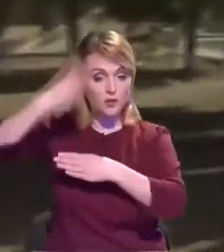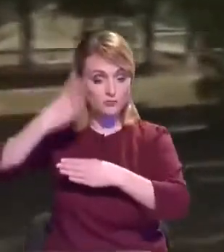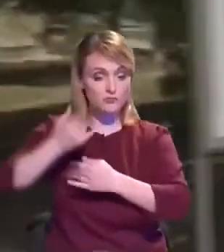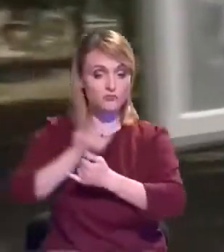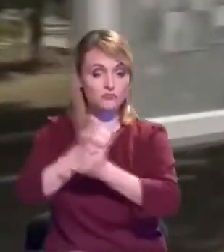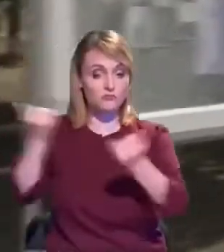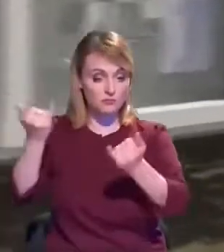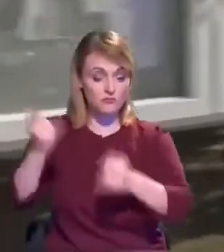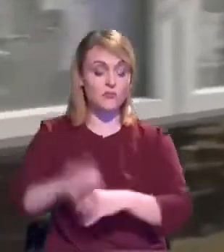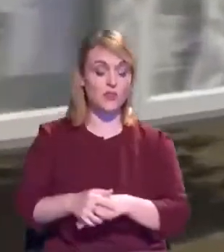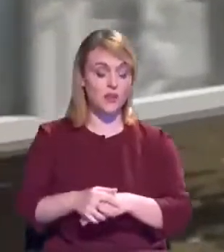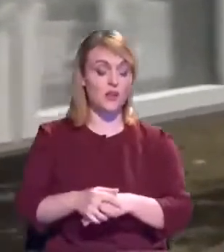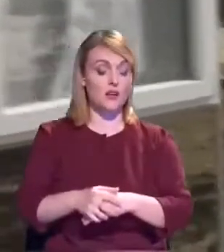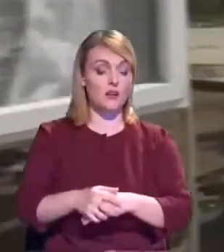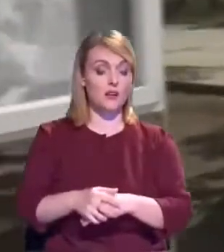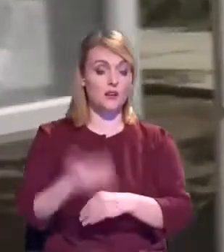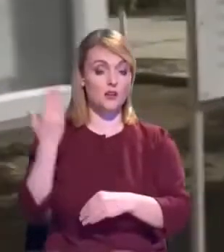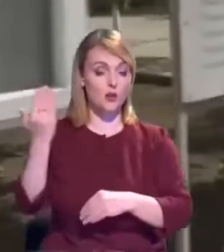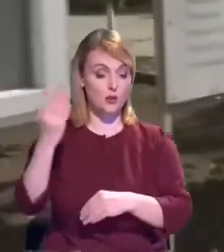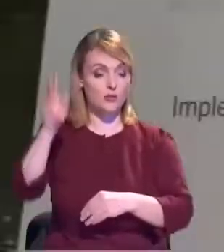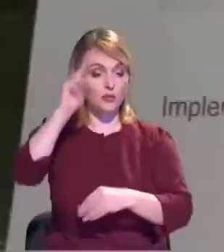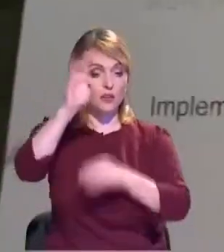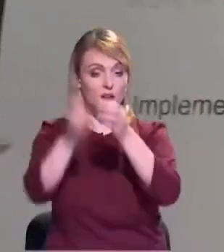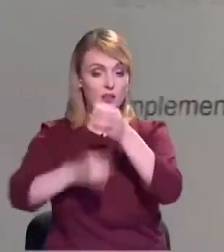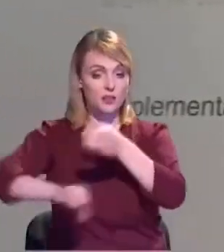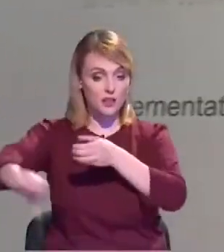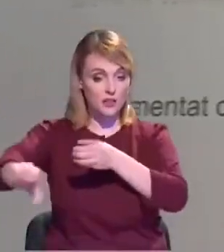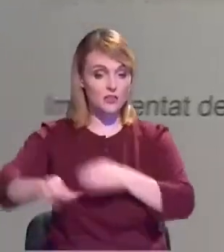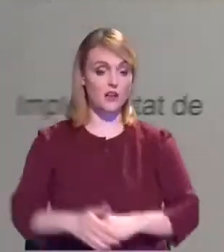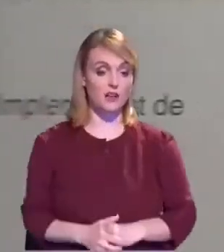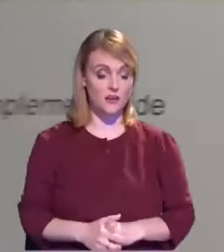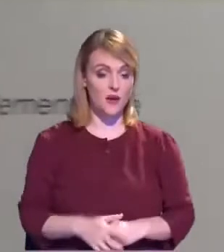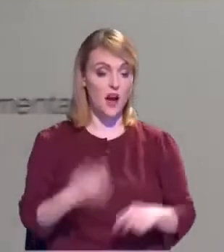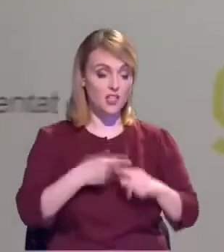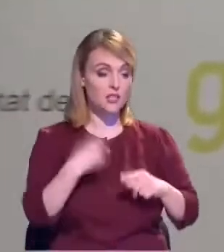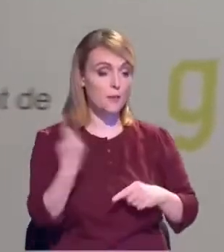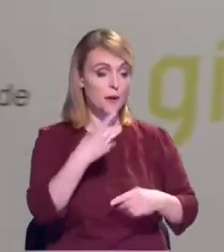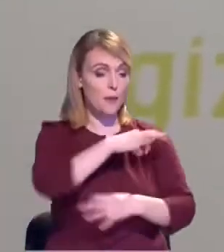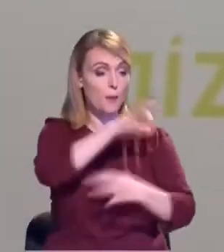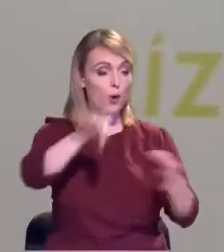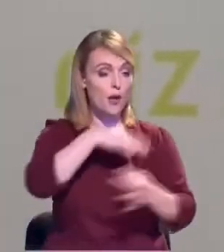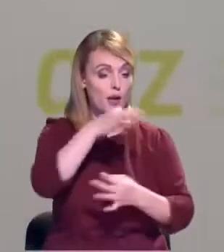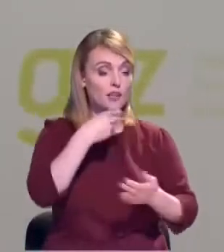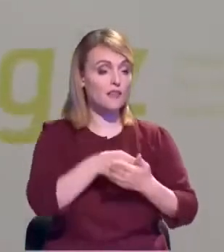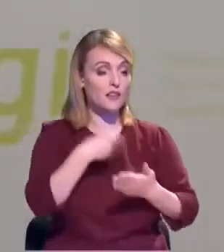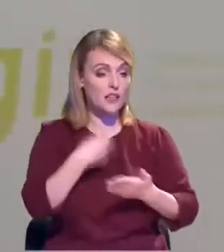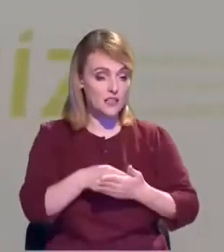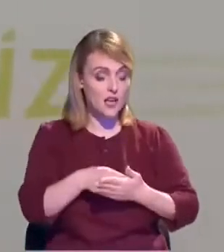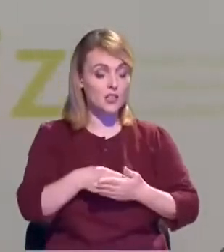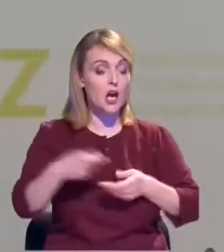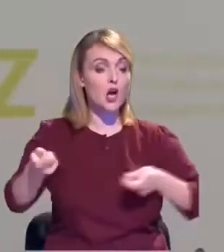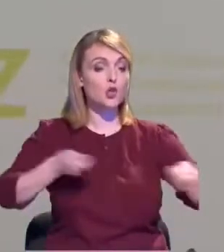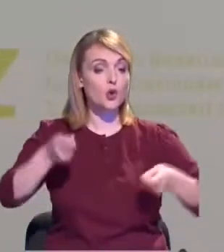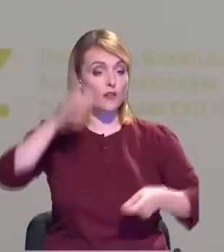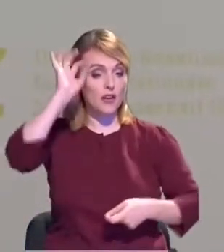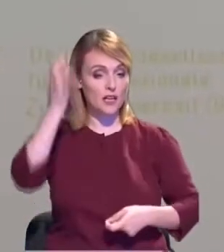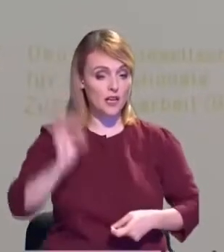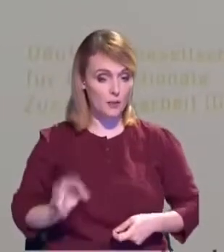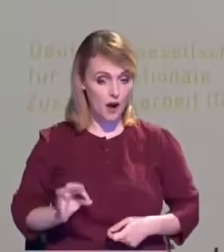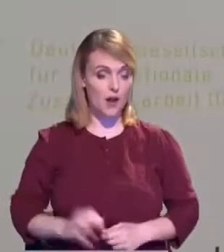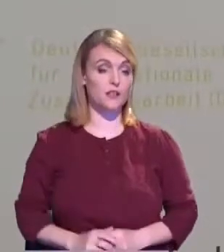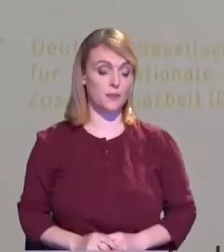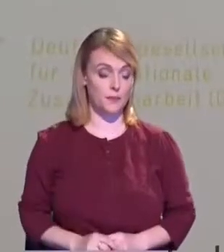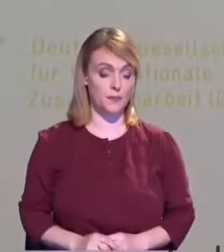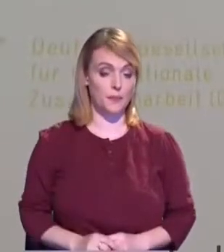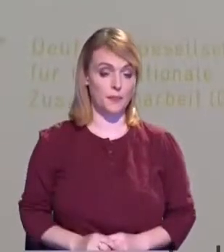Acesta este primul proiect, sistemul central de canalizare, finanțat de Guvernul Germaniei și care a fost implementat prin intermediul Agenției de